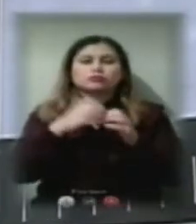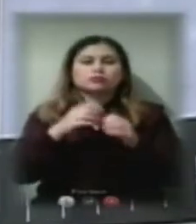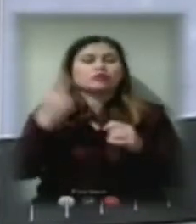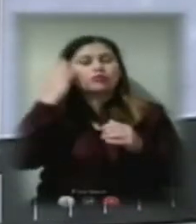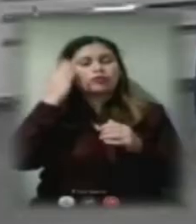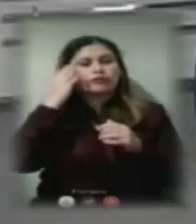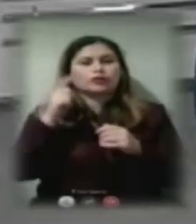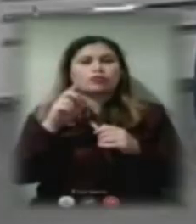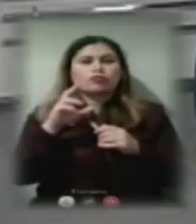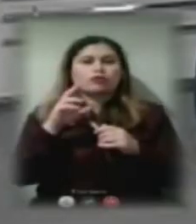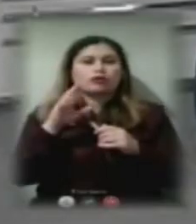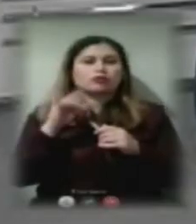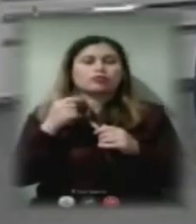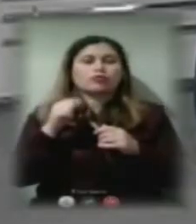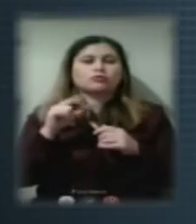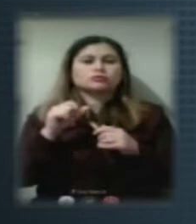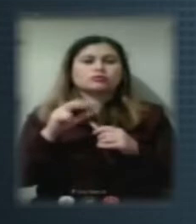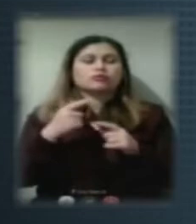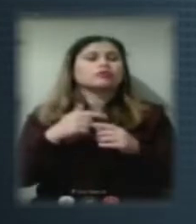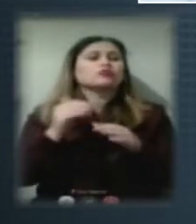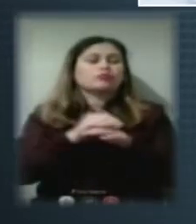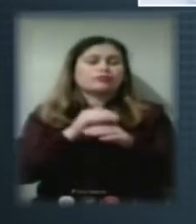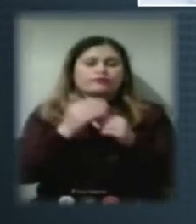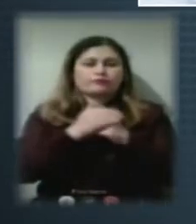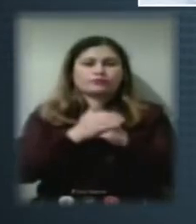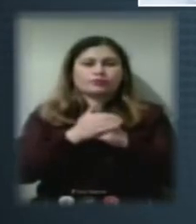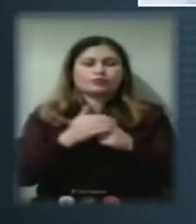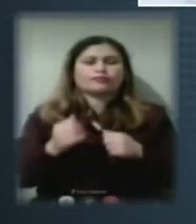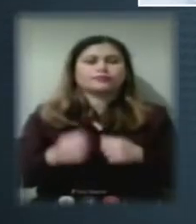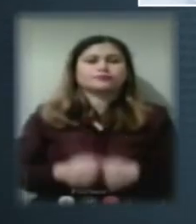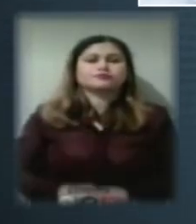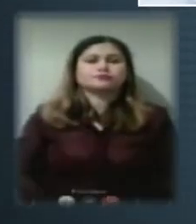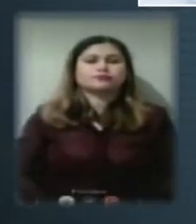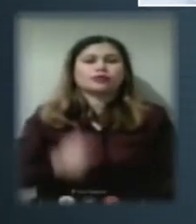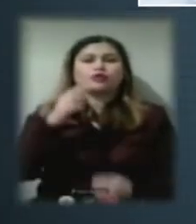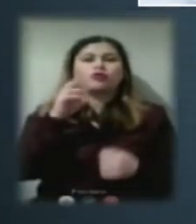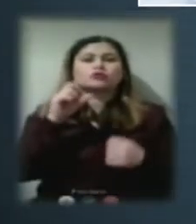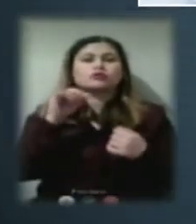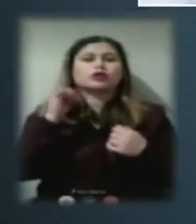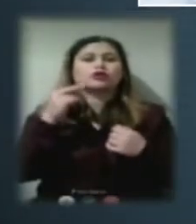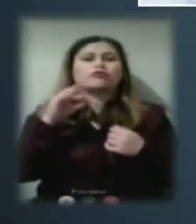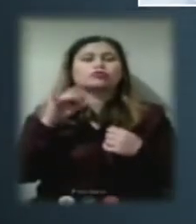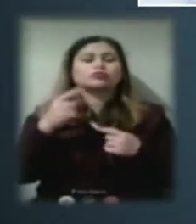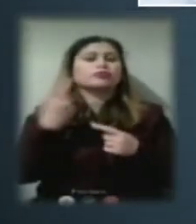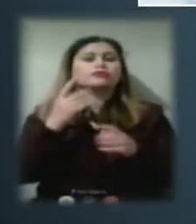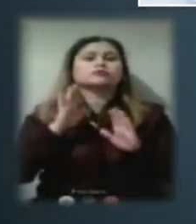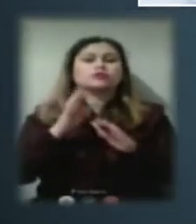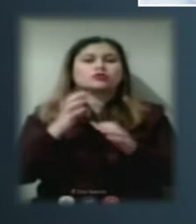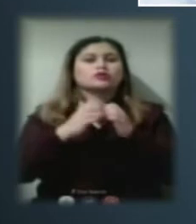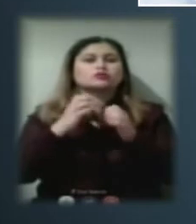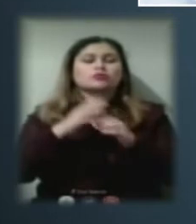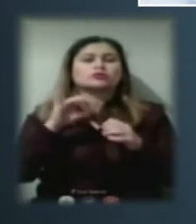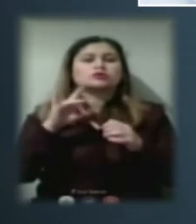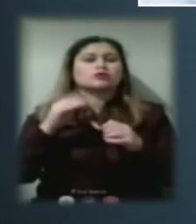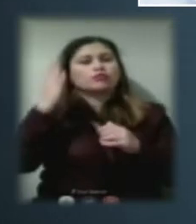Козаков. Вітаю вас. Добрий вечір. Козаков Ігор Володимирович – перший заступник Херсонського міського голови.